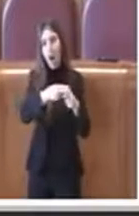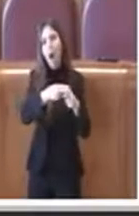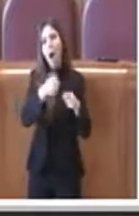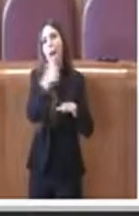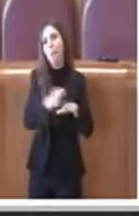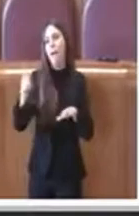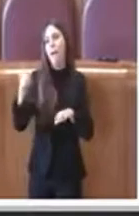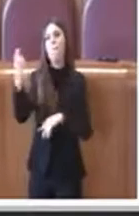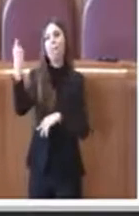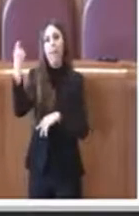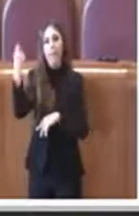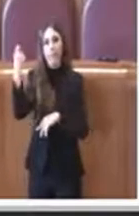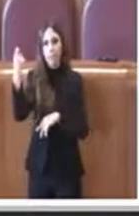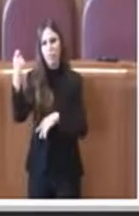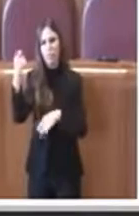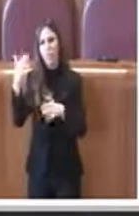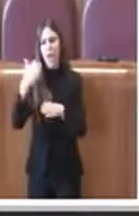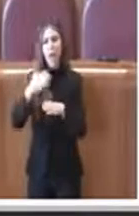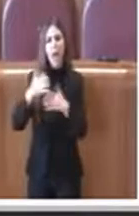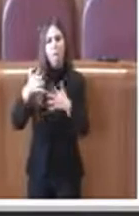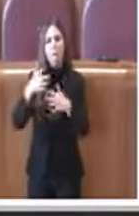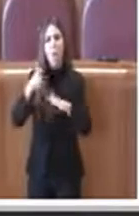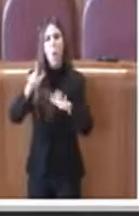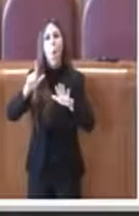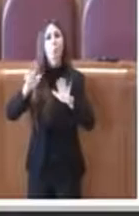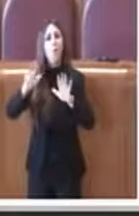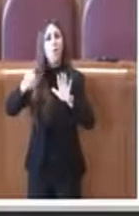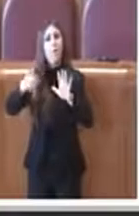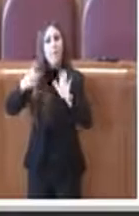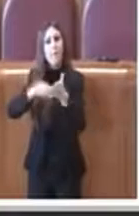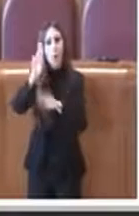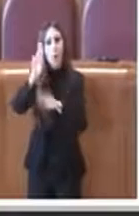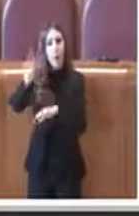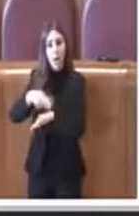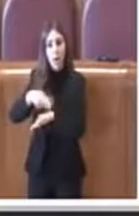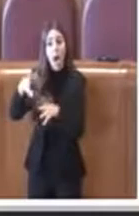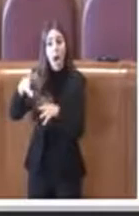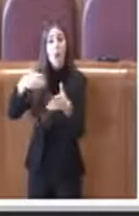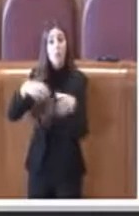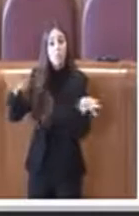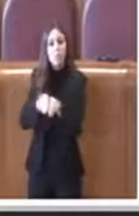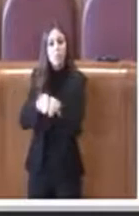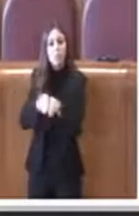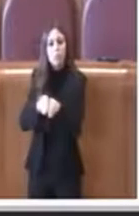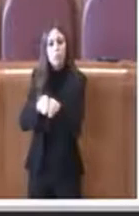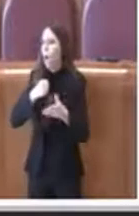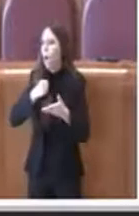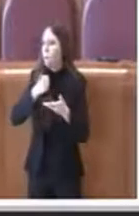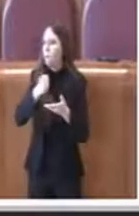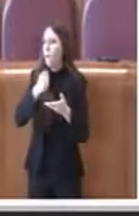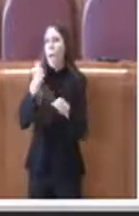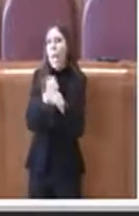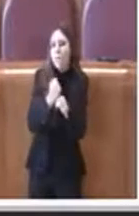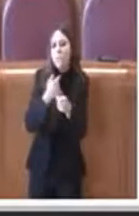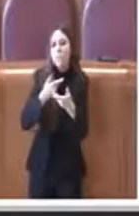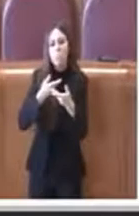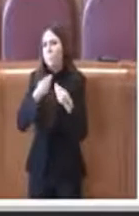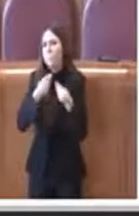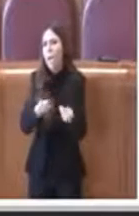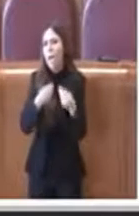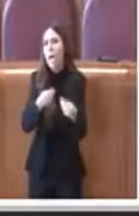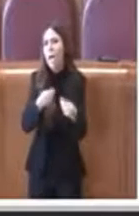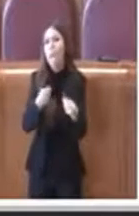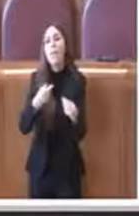c'è una partita di 86 milioni di euro e la giunta ha già messo in campo tutte le azioni per